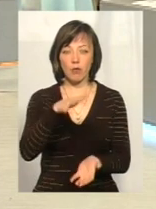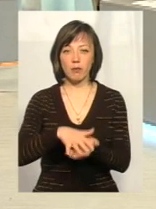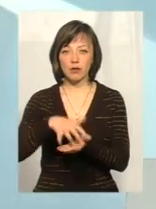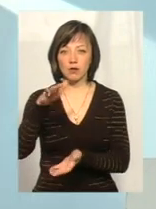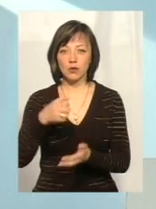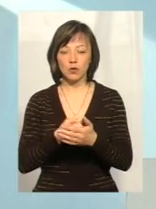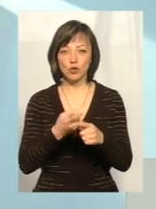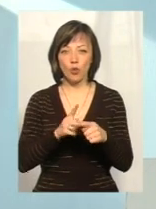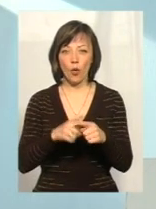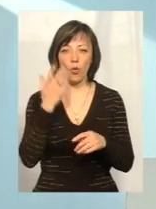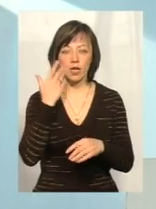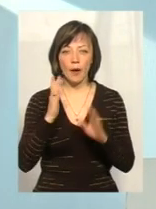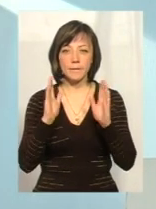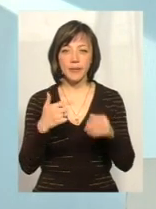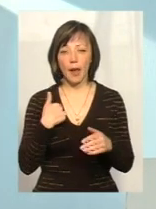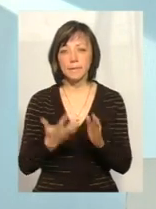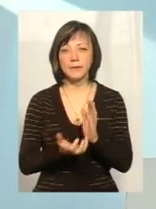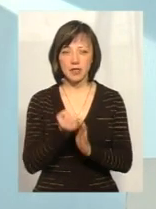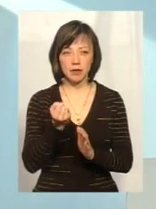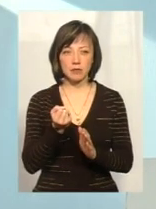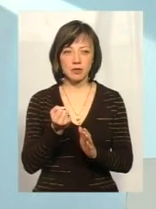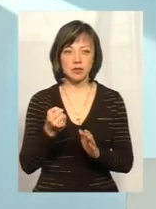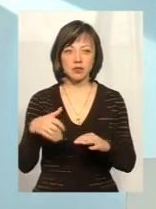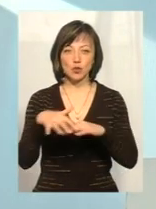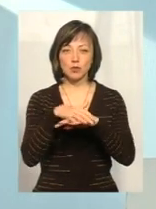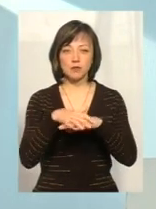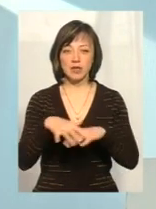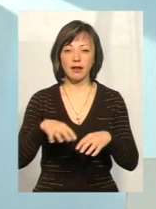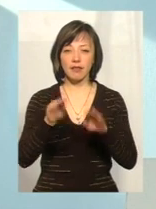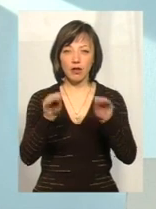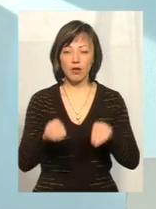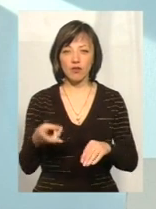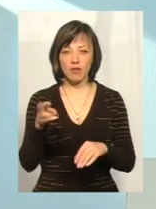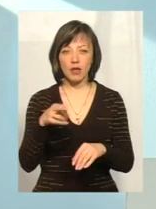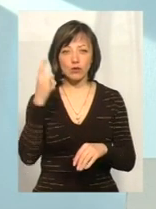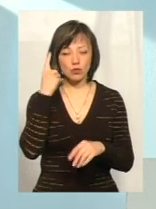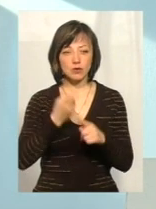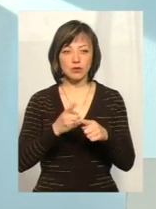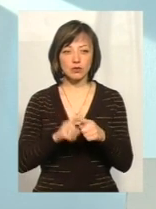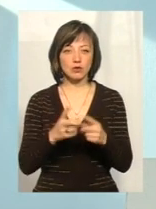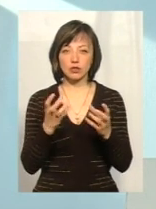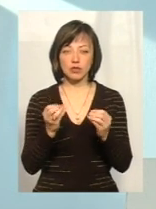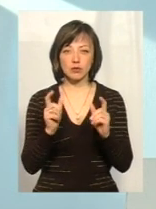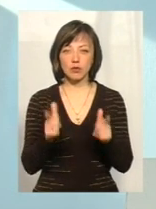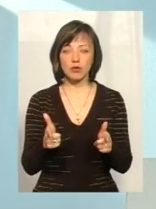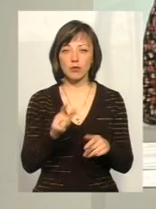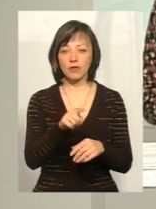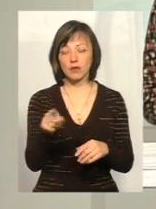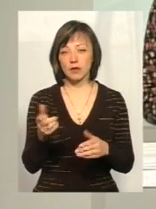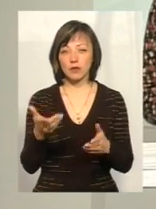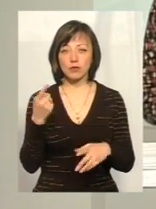що навіть до цього ми колись дійдемо. Я підтримую суспільне декларування, але все ж таки я думаю, що вони до цього не підуть, тому що вони